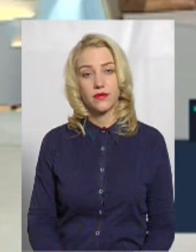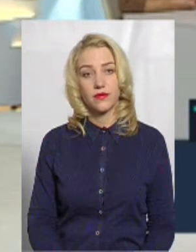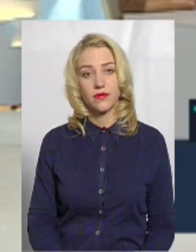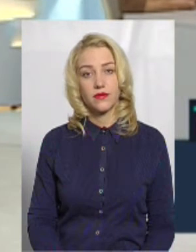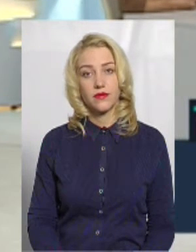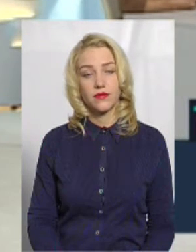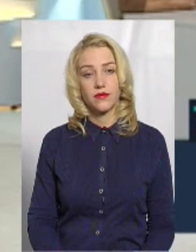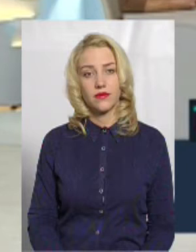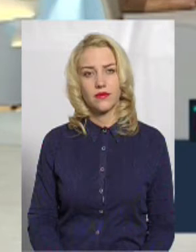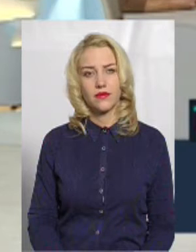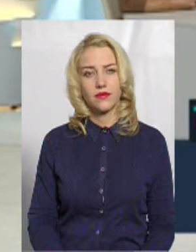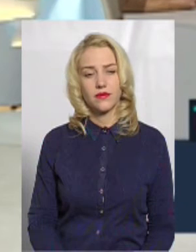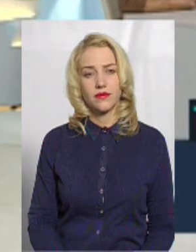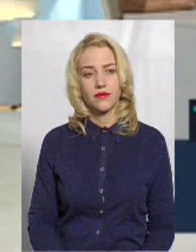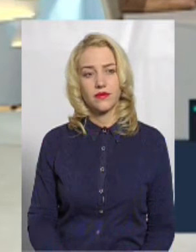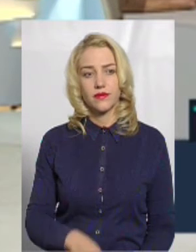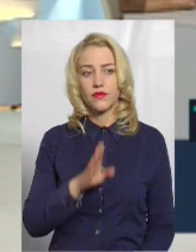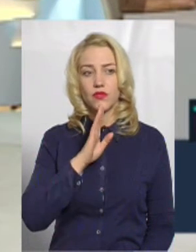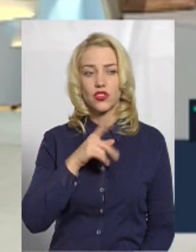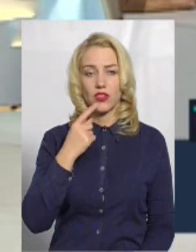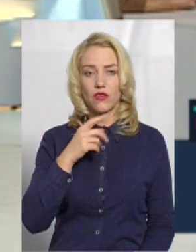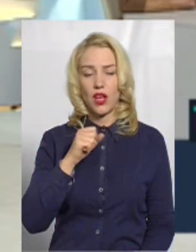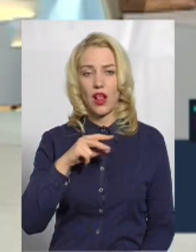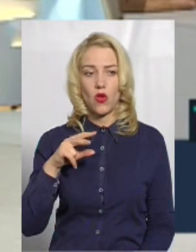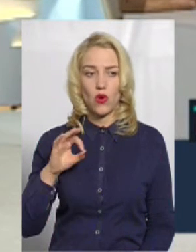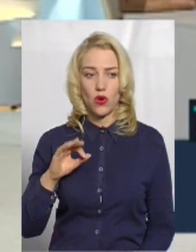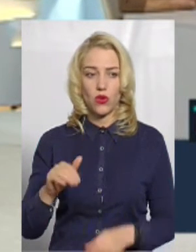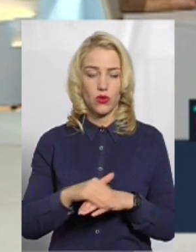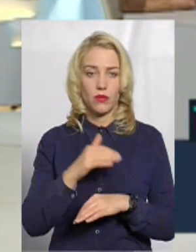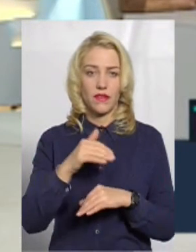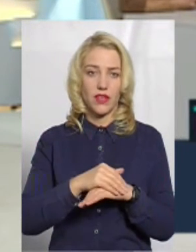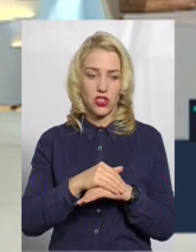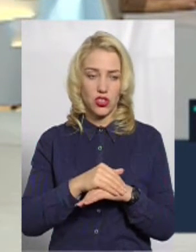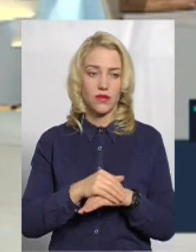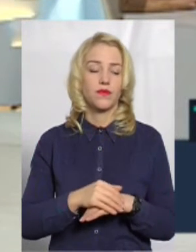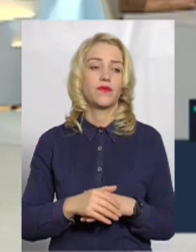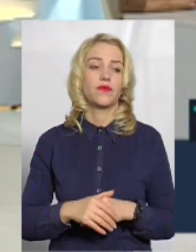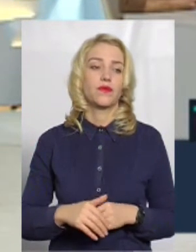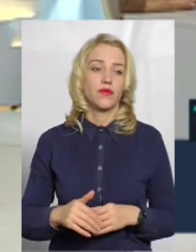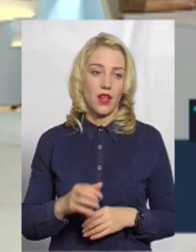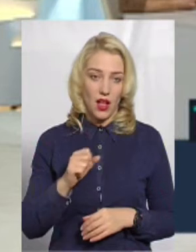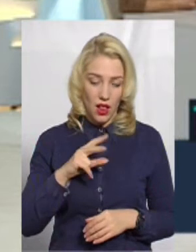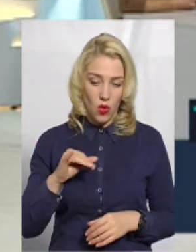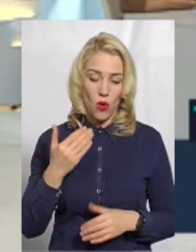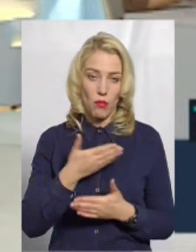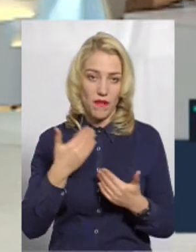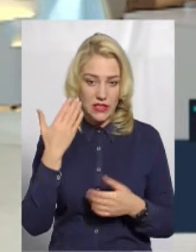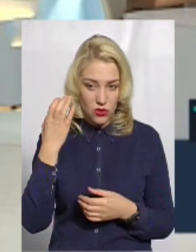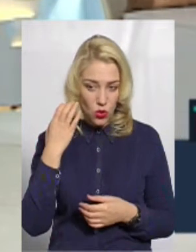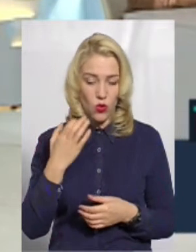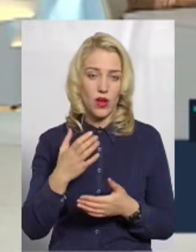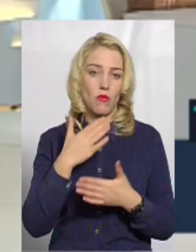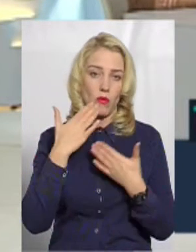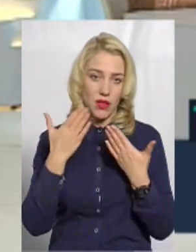Алло. Алло, деде. Добрий вечір. Алло. Алло, ми вас слухаємо.